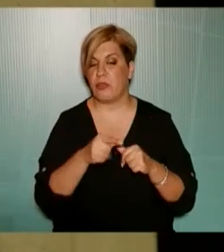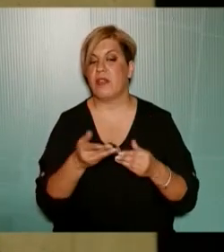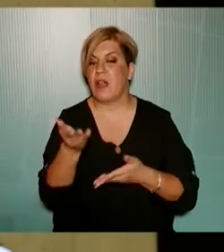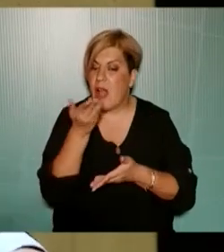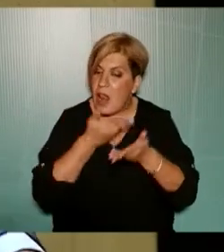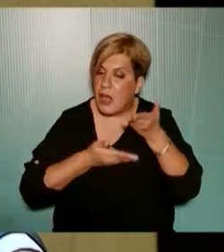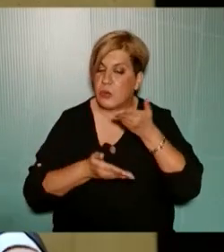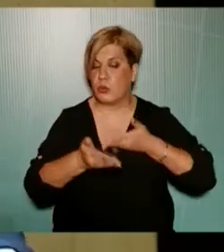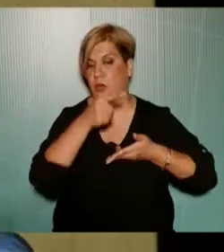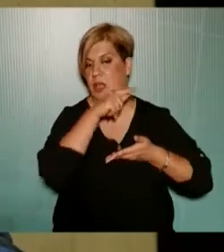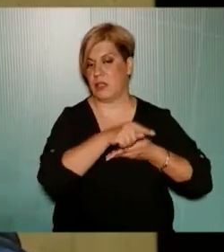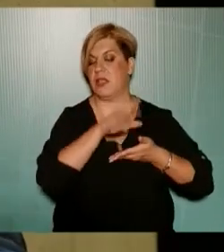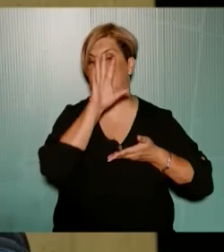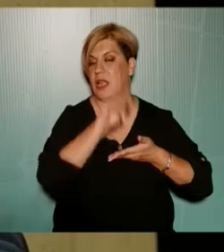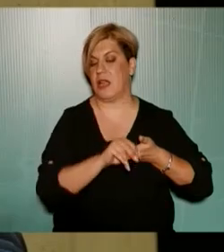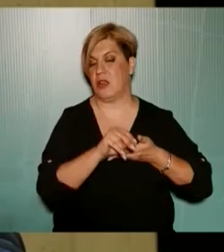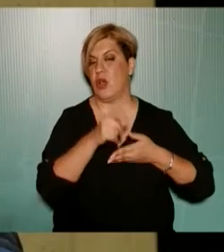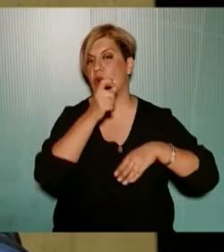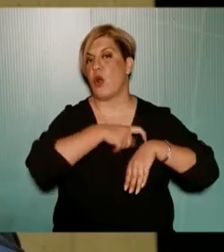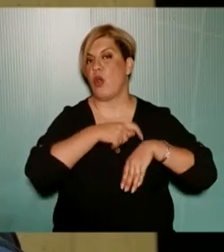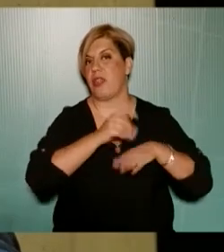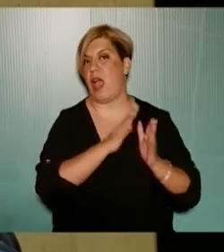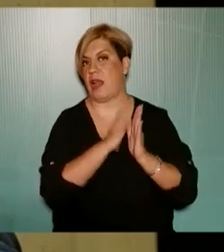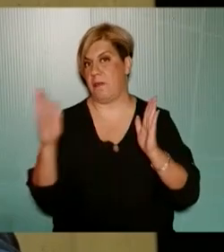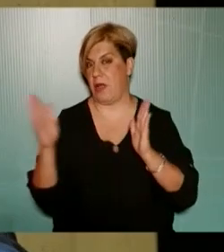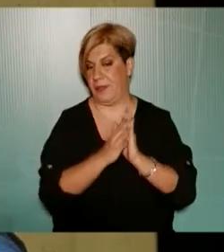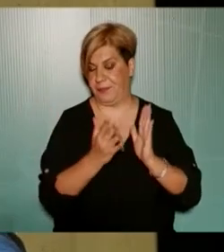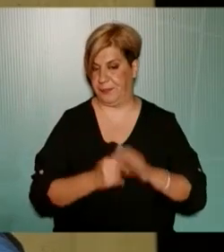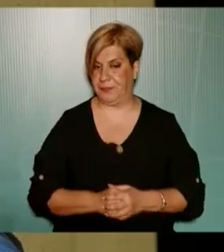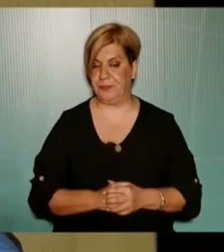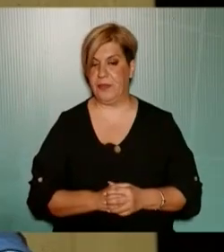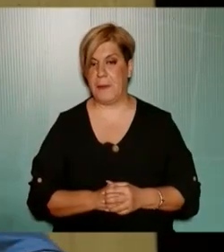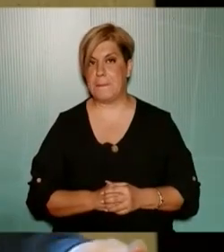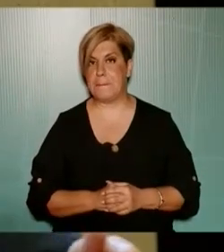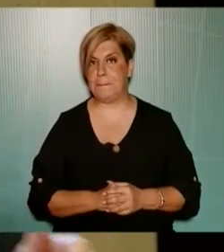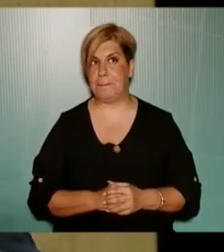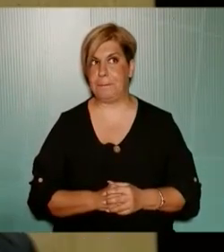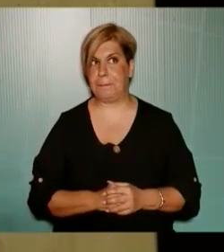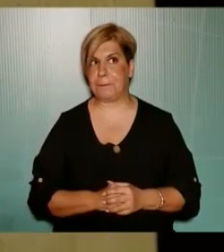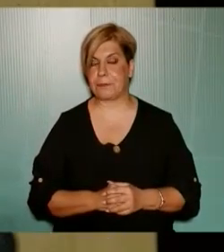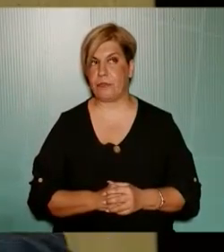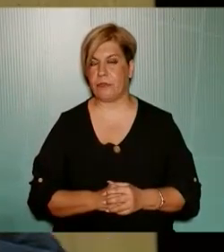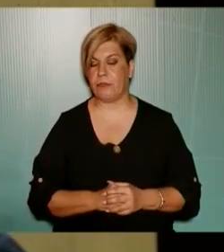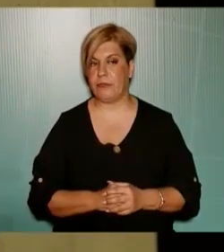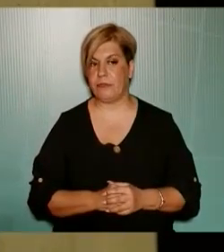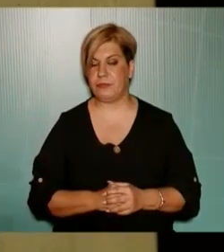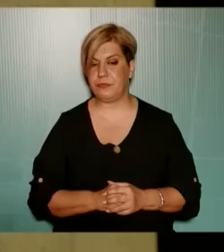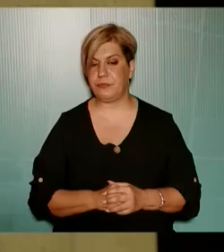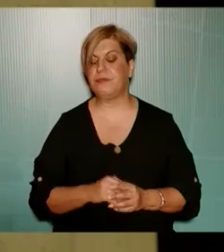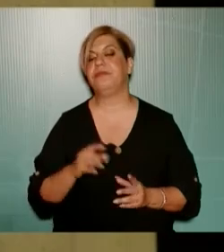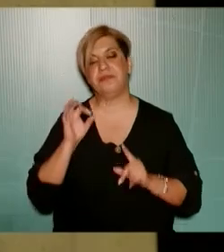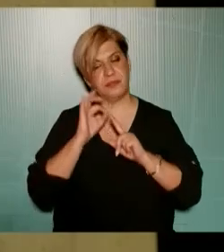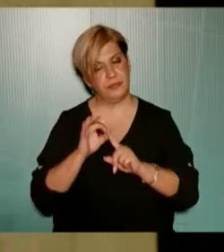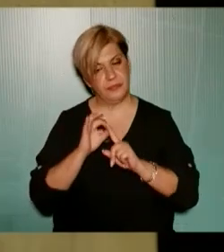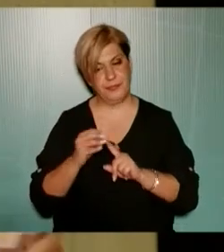αντικατασταθούν και ένα σχετικό χρονοδιάγραμμα Τέλος στα πλαίσια της συμβουλής που μου έδωσε